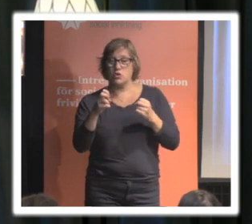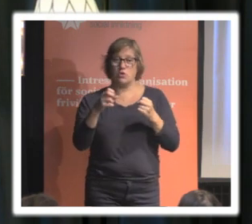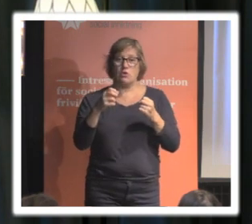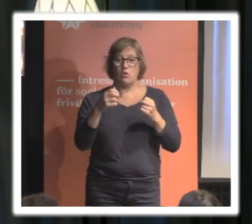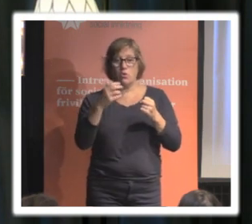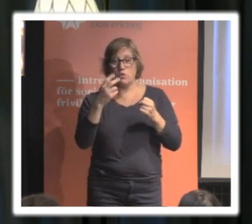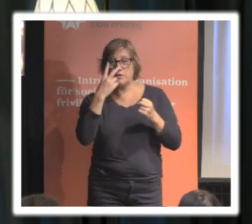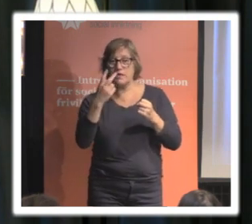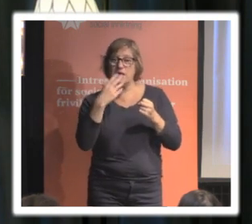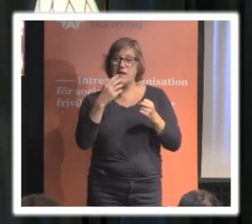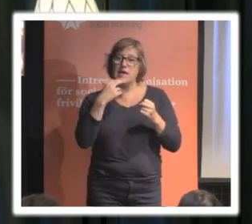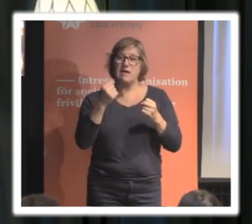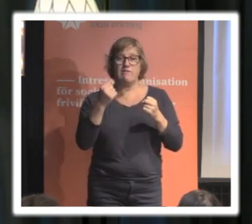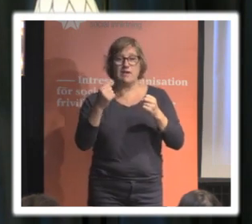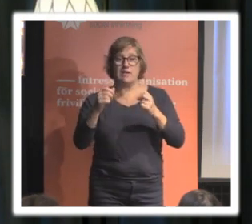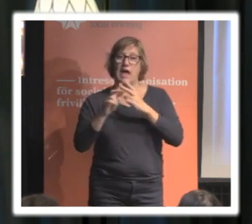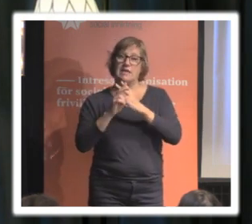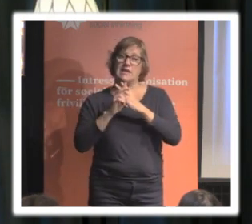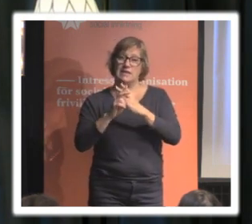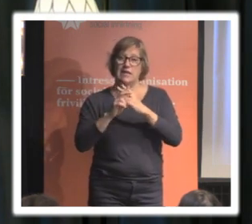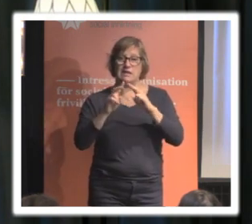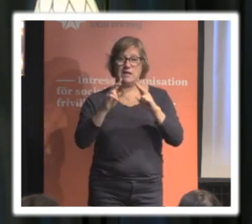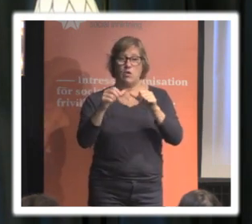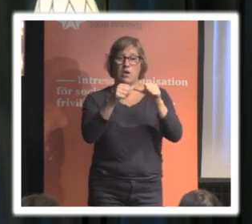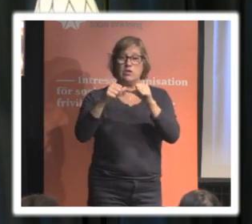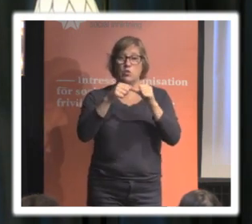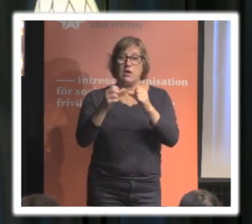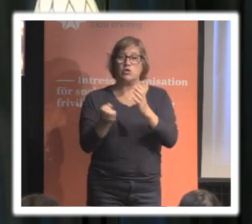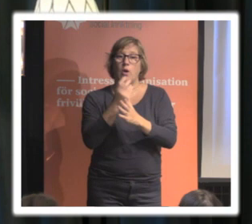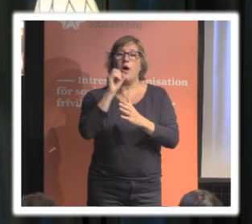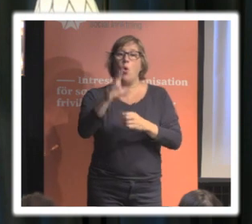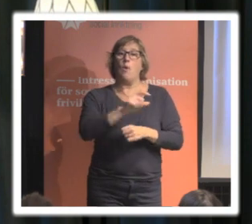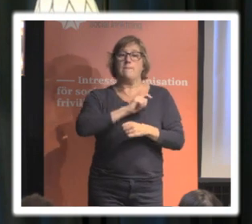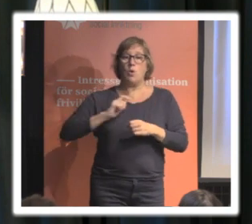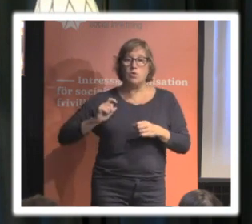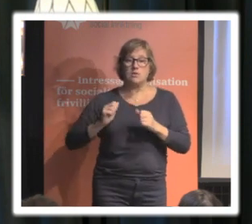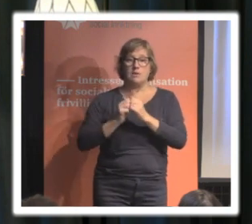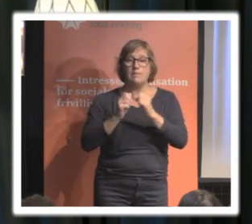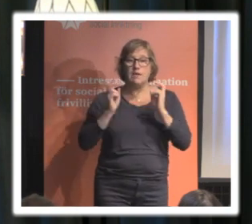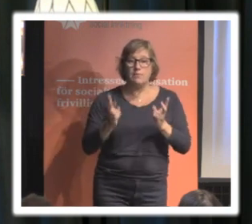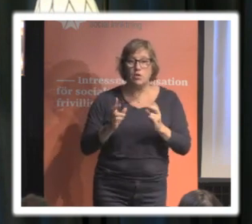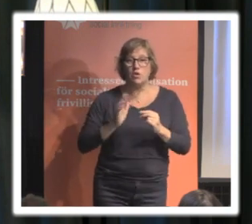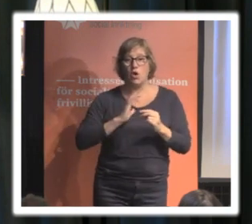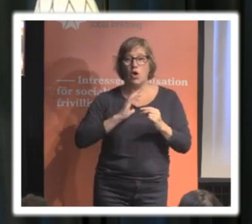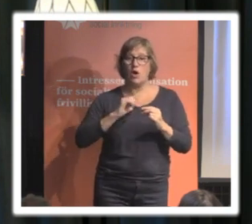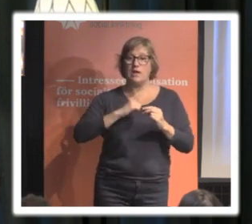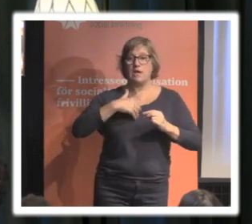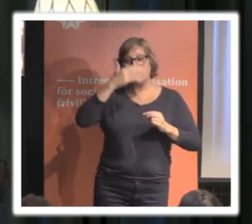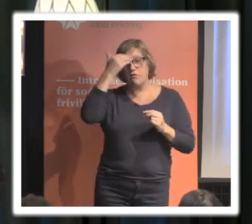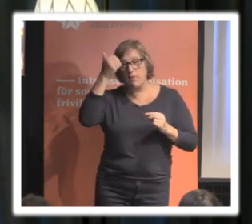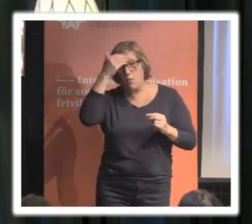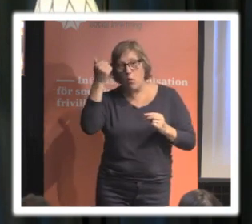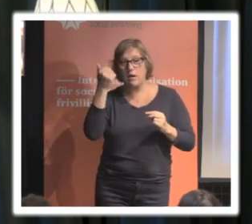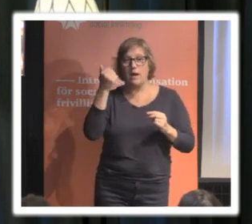skapats kring oss av organisationer vi kommer i kontakt med. Men det handlar också om att kunna ha en rimlig förmåga att föreställa sig